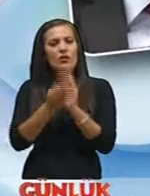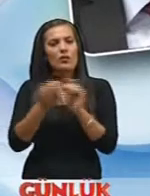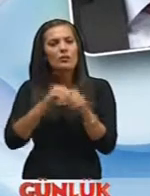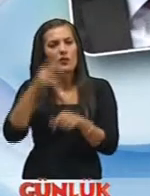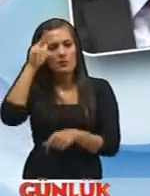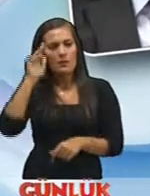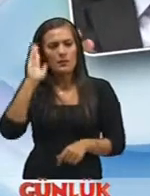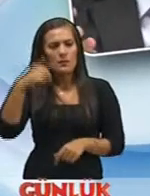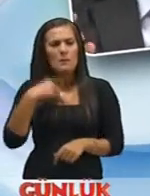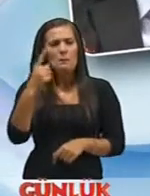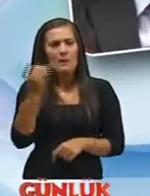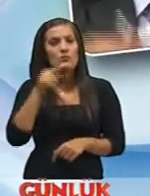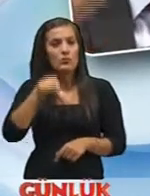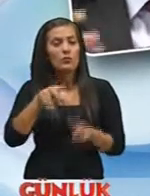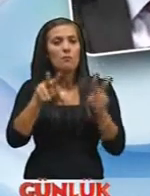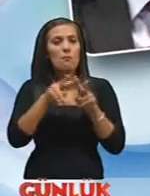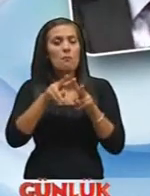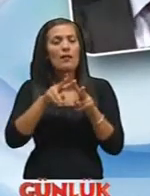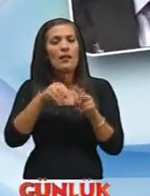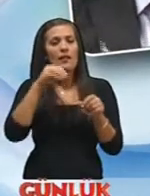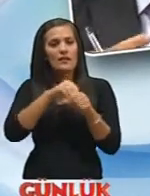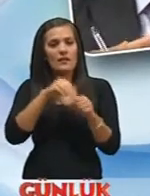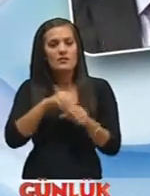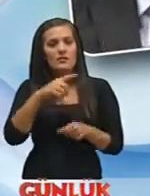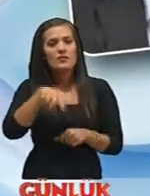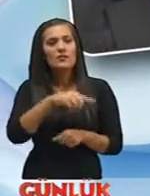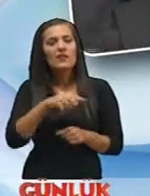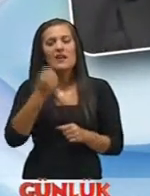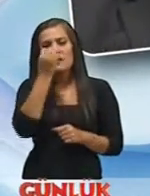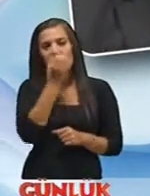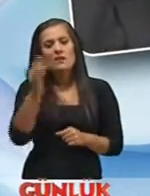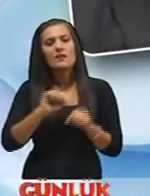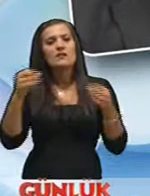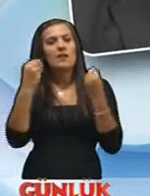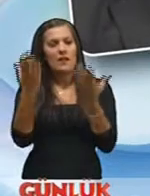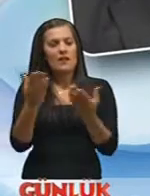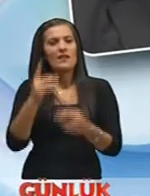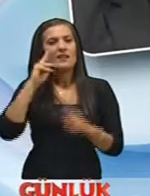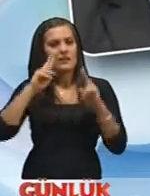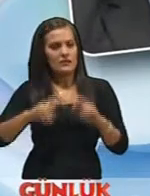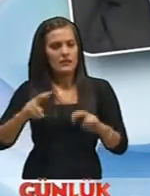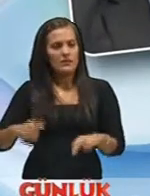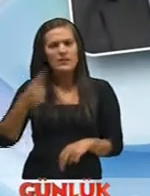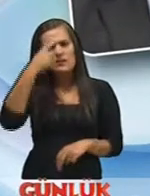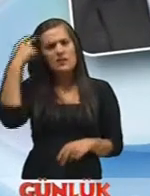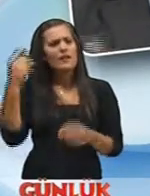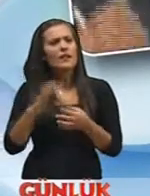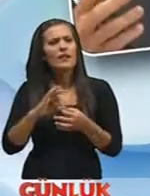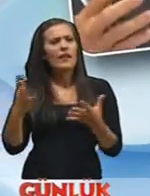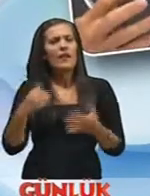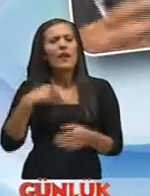tanesi buydu Maden yataklarının Mayın asitlerine işlediğimiz Çevreye zararlarının incelenmesi Şansım neydi